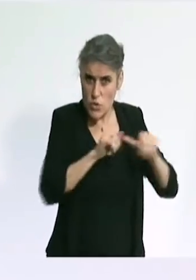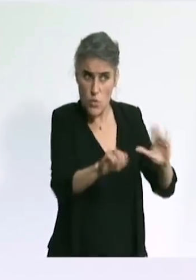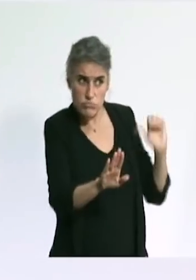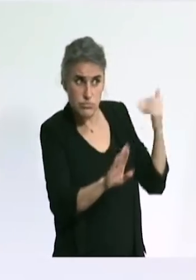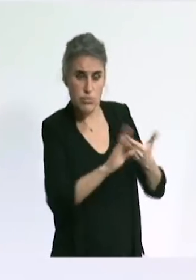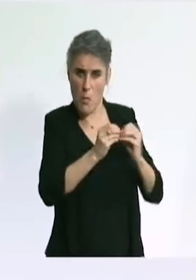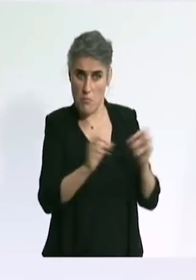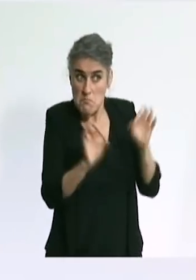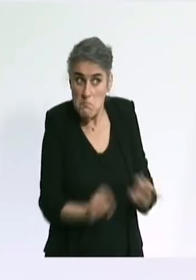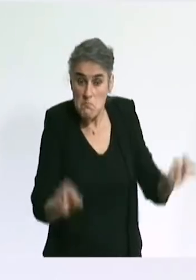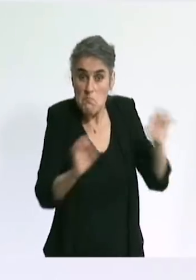sur-risques d'effets indésirables graves.